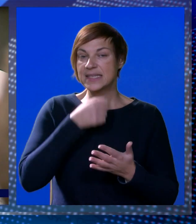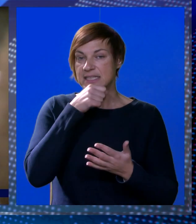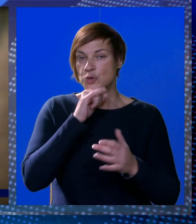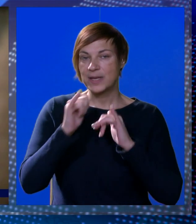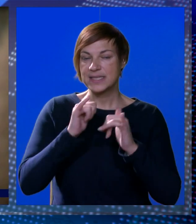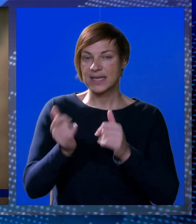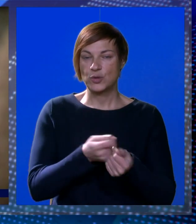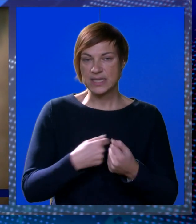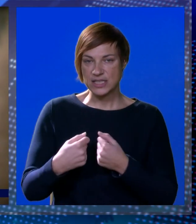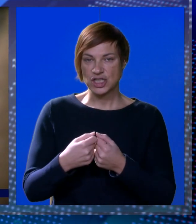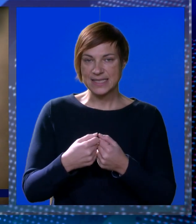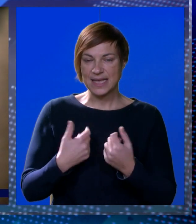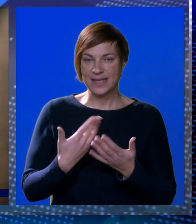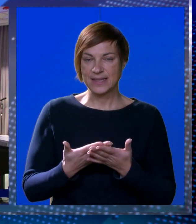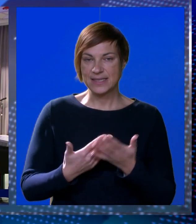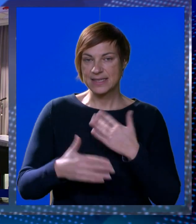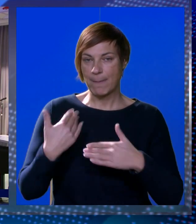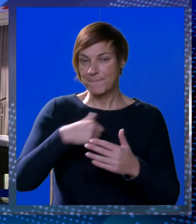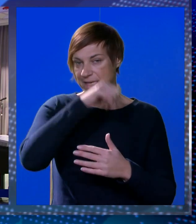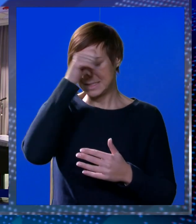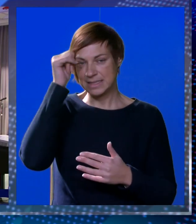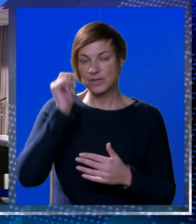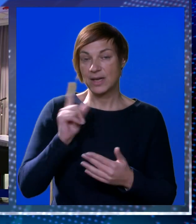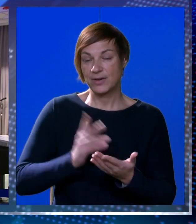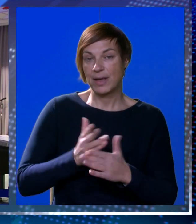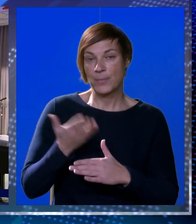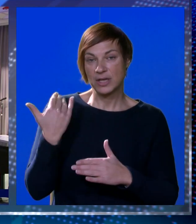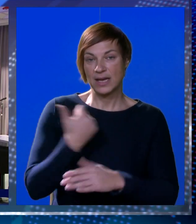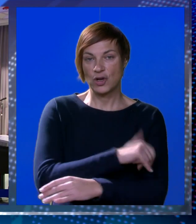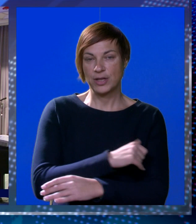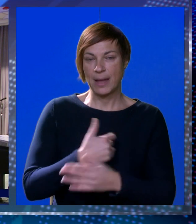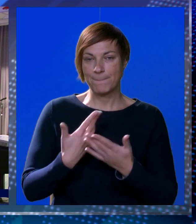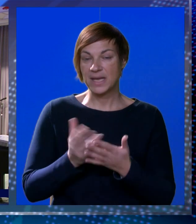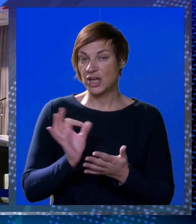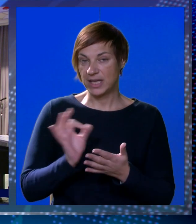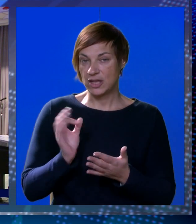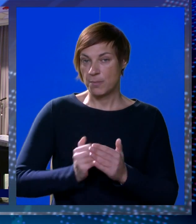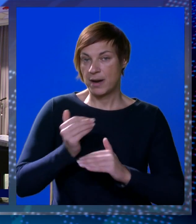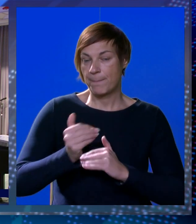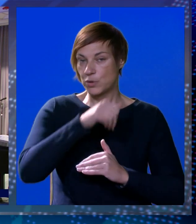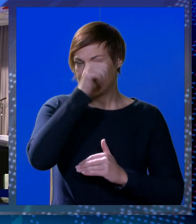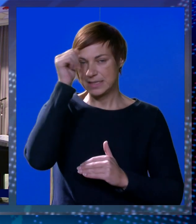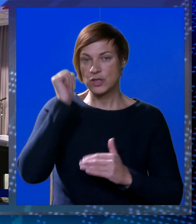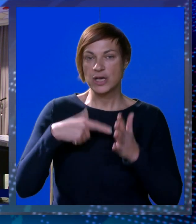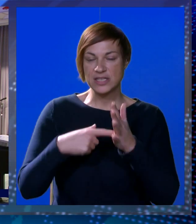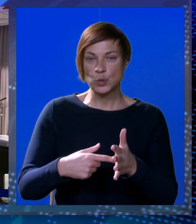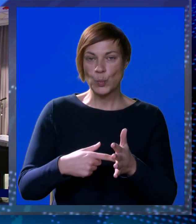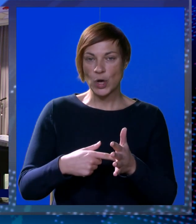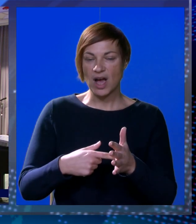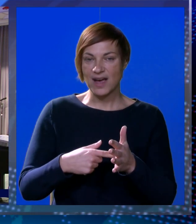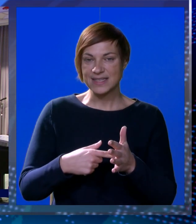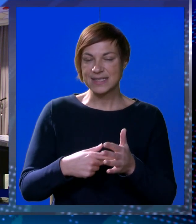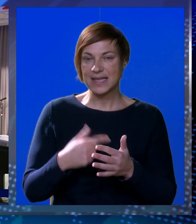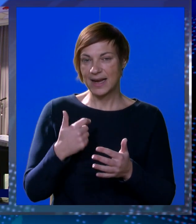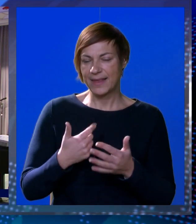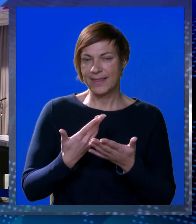Skupštine županijske turističke zajednice. Predsezona koje nije protekle godine bilo i vrlo dobra posezona su pokazale